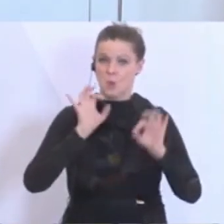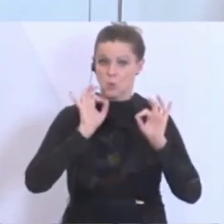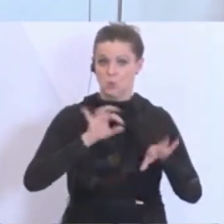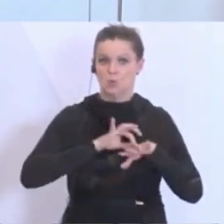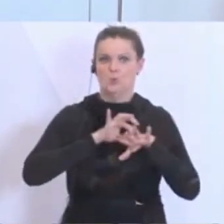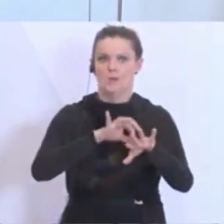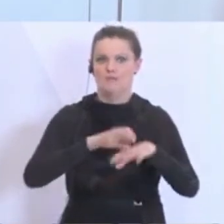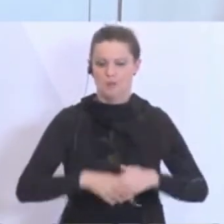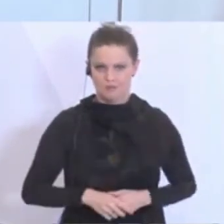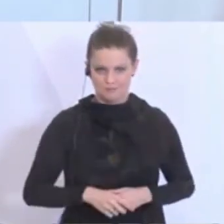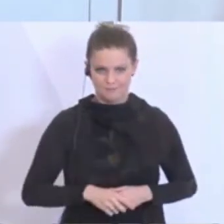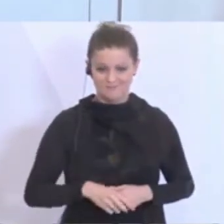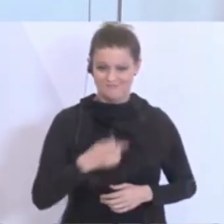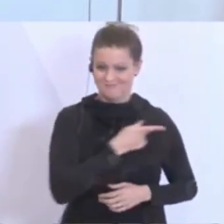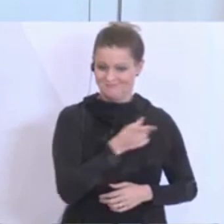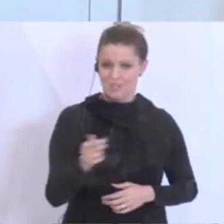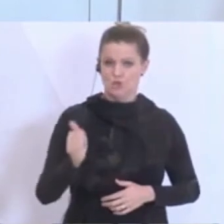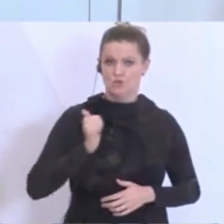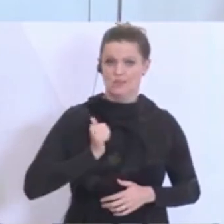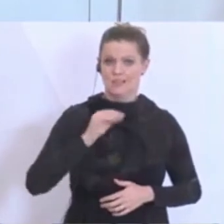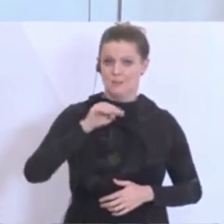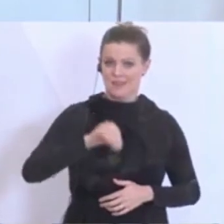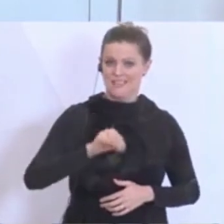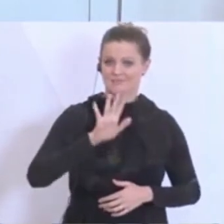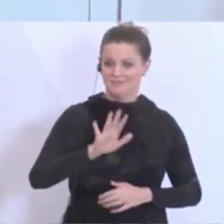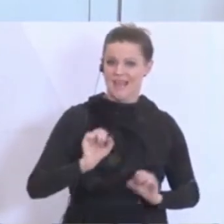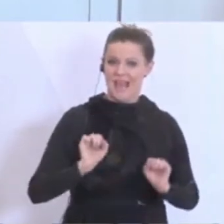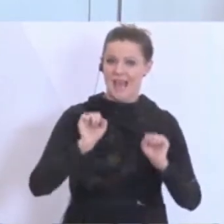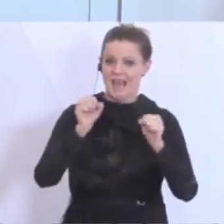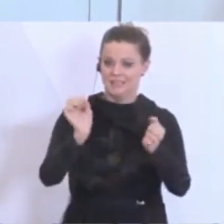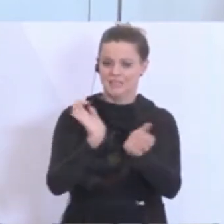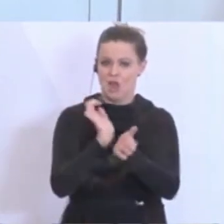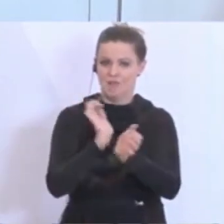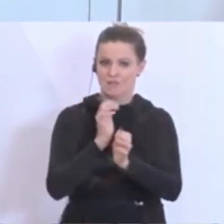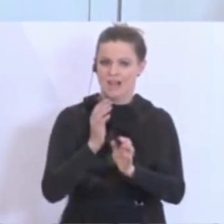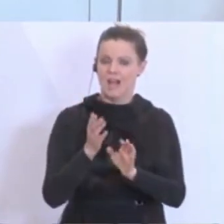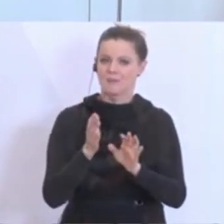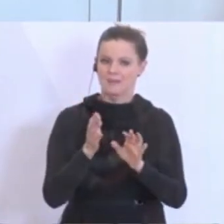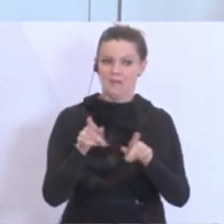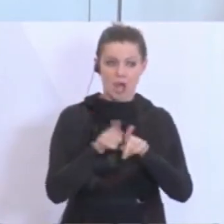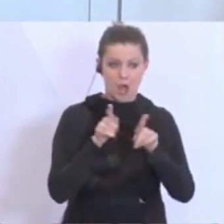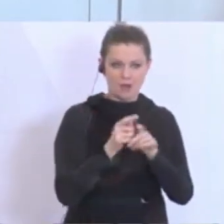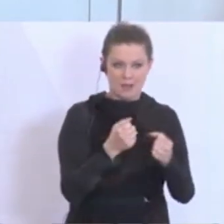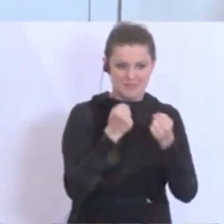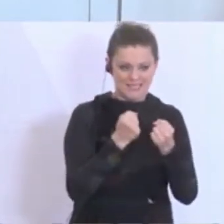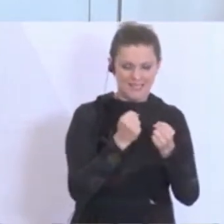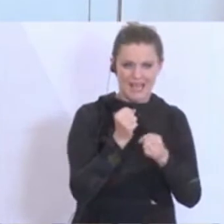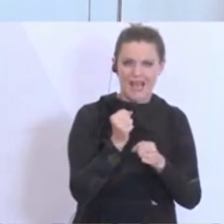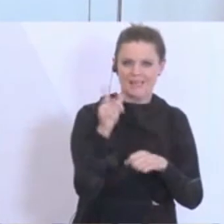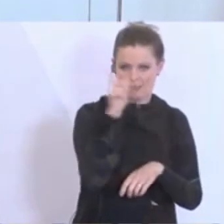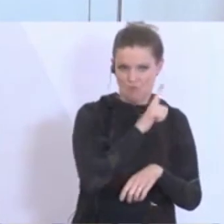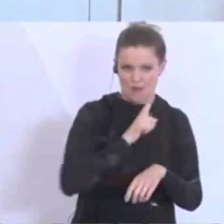die Milizsoldatinnen und Soldaten auf ihre Einsatzaufgaben in enger Abstimmung mit der Sicherheitsexekutive, mit der Polizei